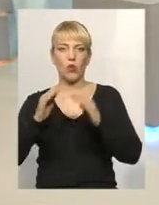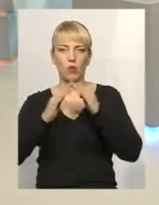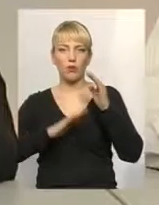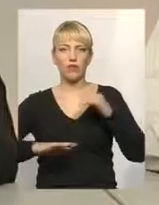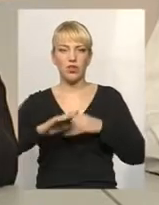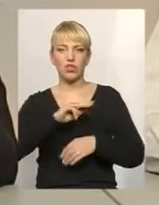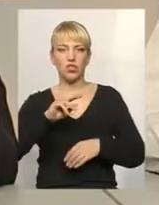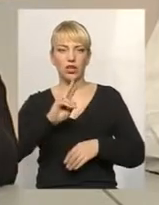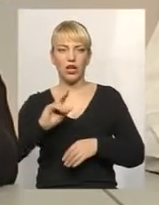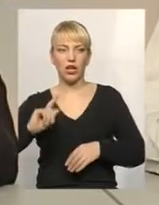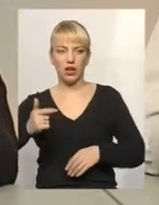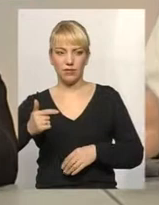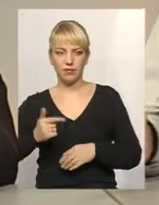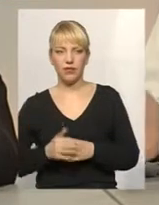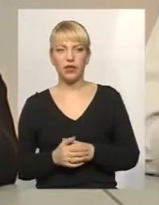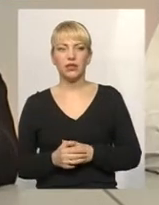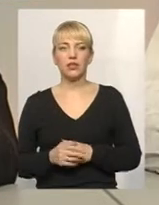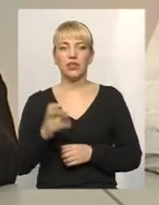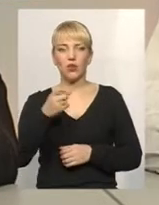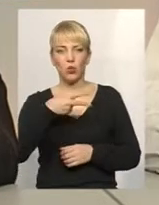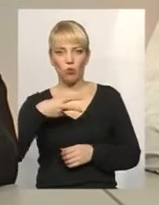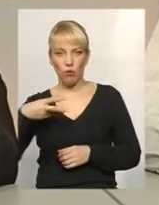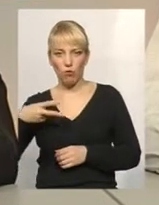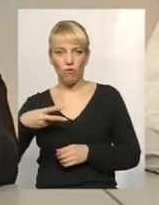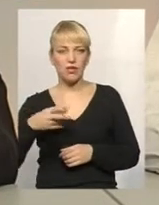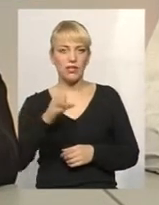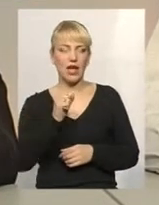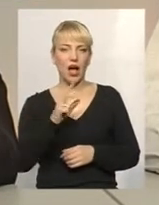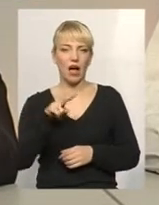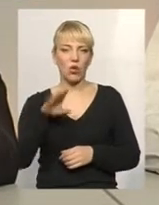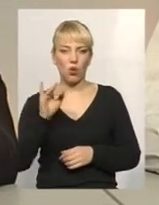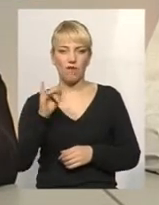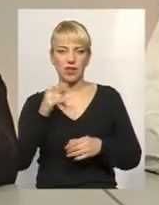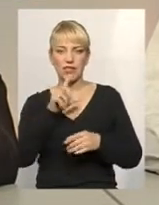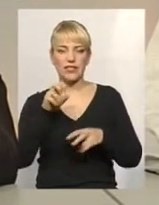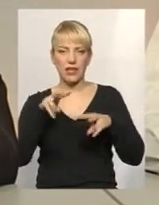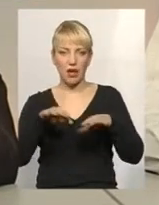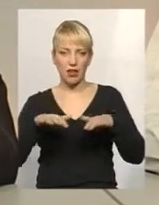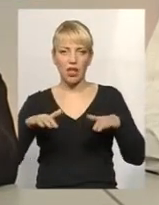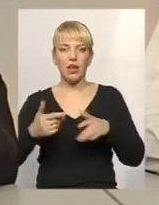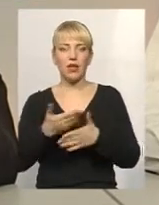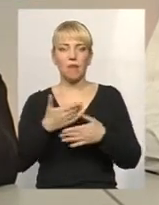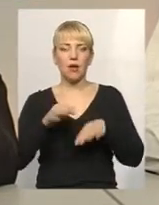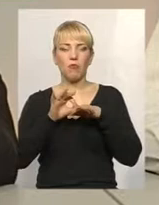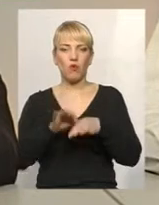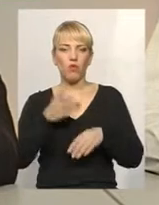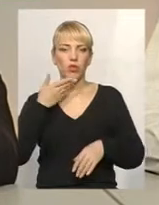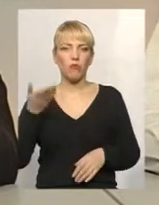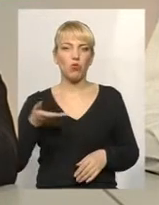житлово-комунального господарства на другому поверсі в актовому залі. Ми проводимо семінари по